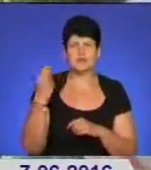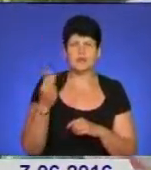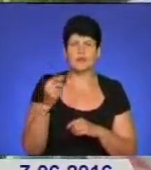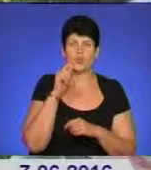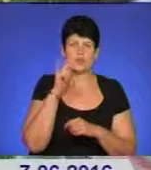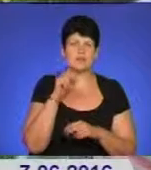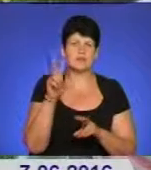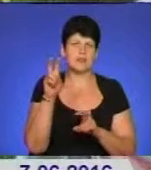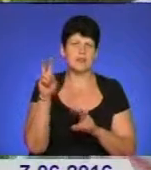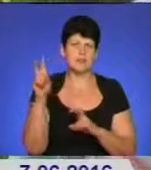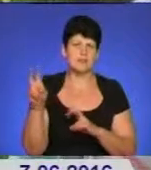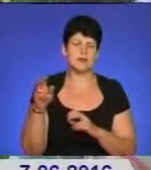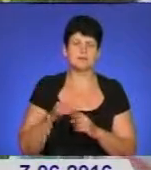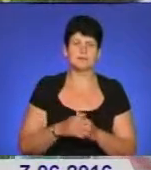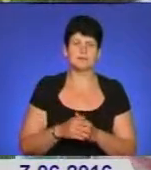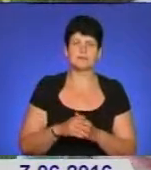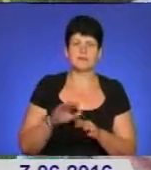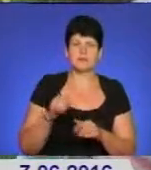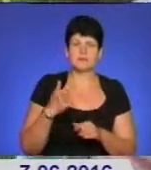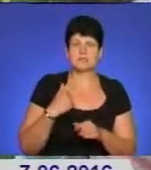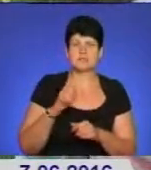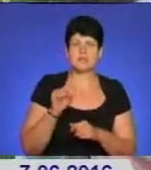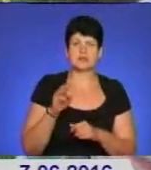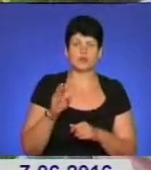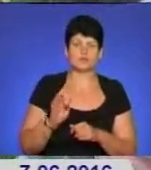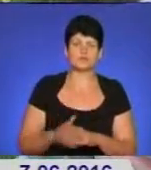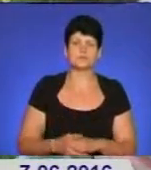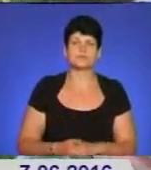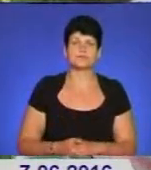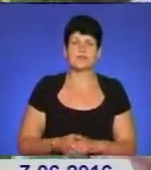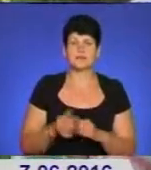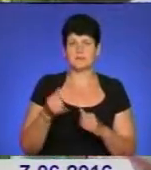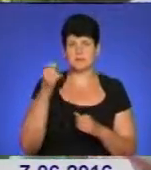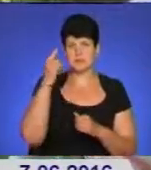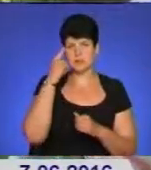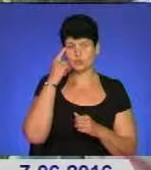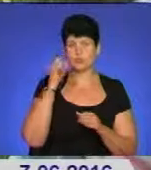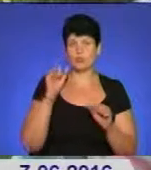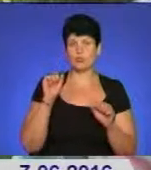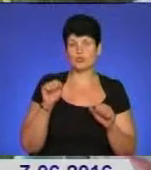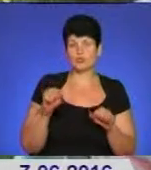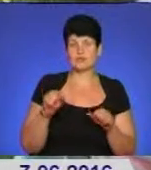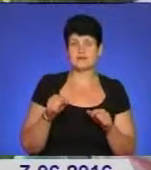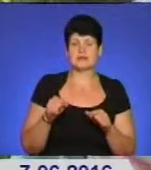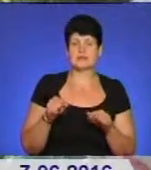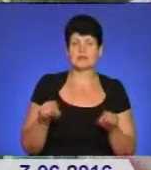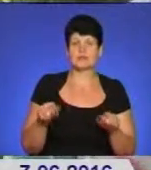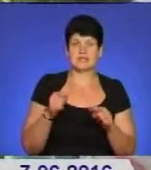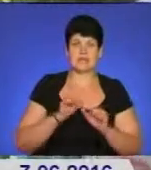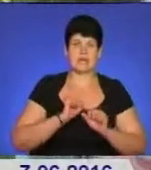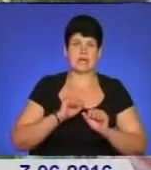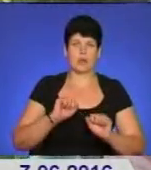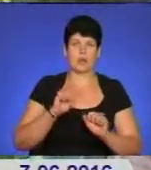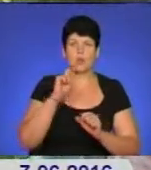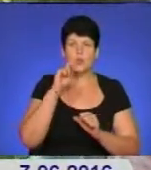тематики, пізніше вже бійців за то. А тепер задумав, можливо, серію створити героїв України,